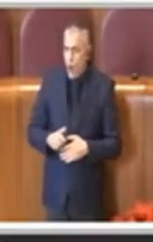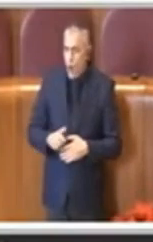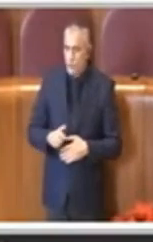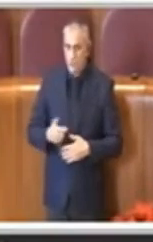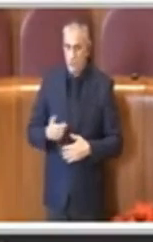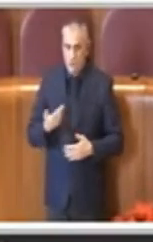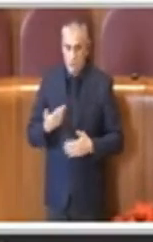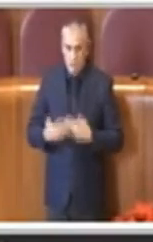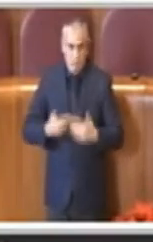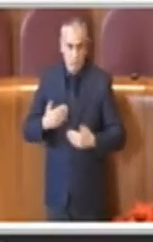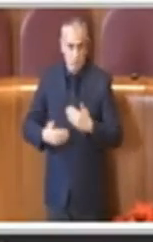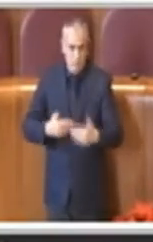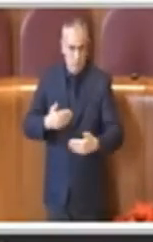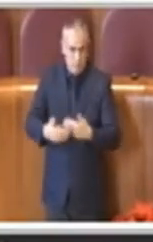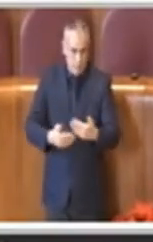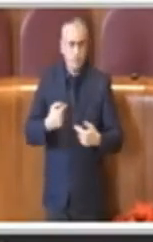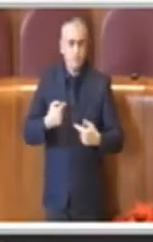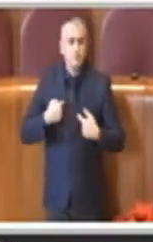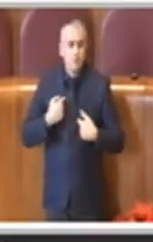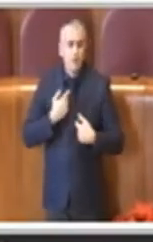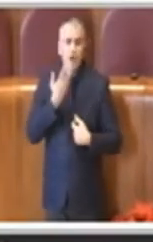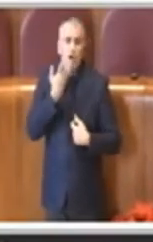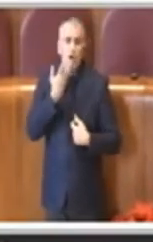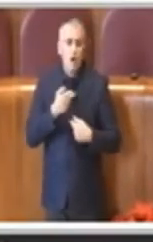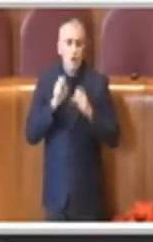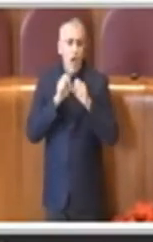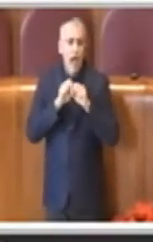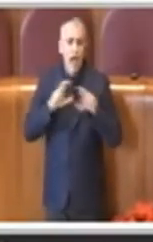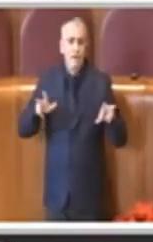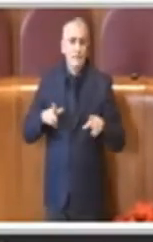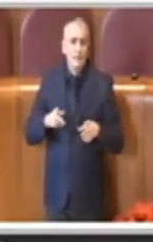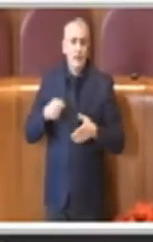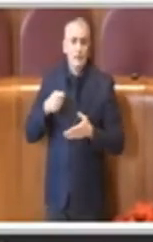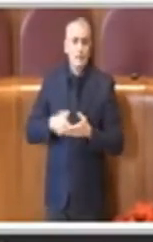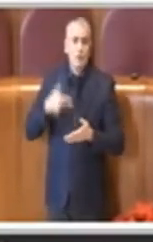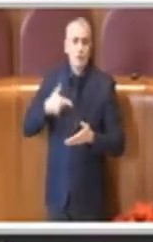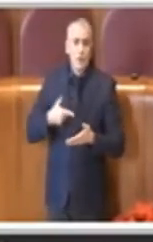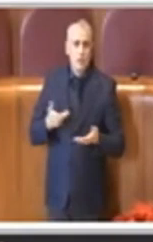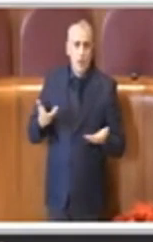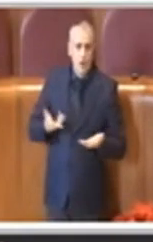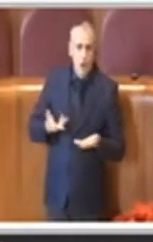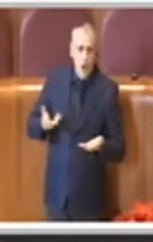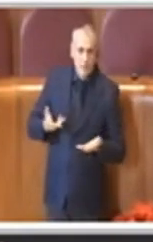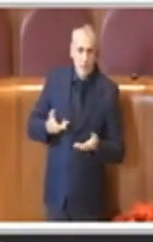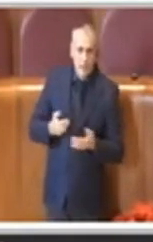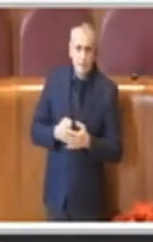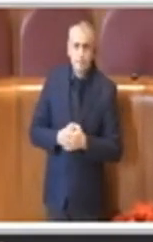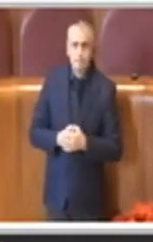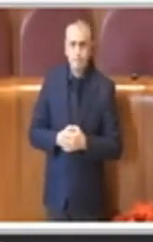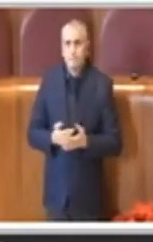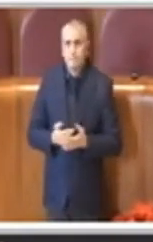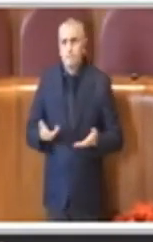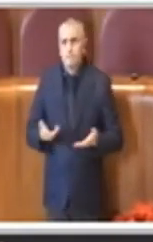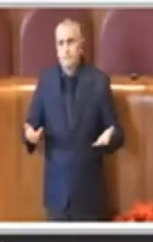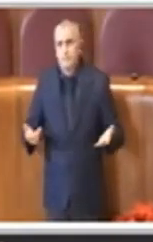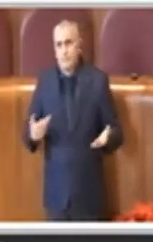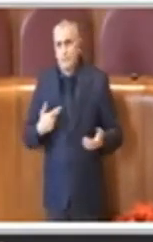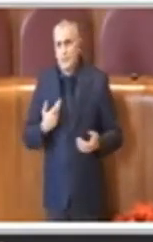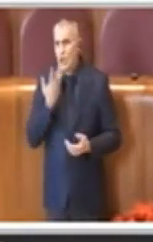discorsi. Che cosa voglio sottolineare per chiaramente non dire cose